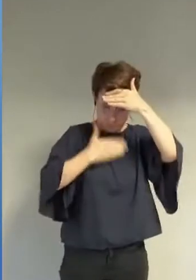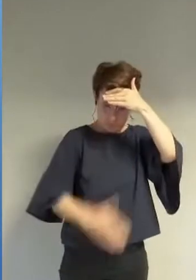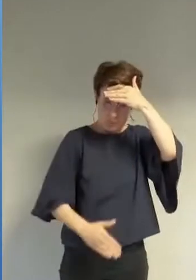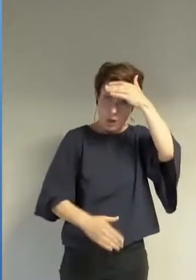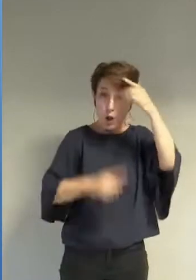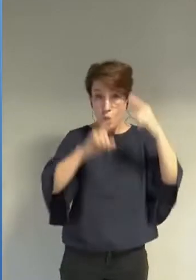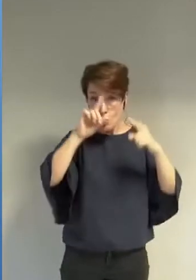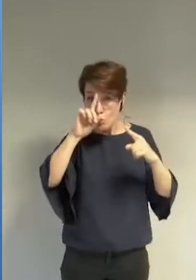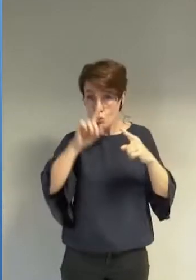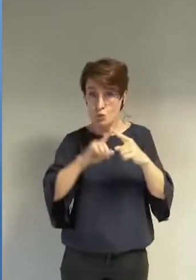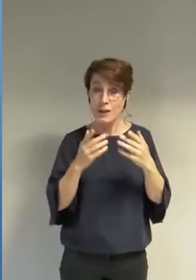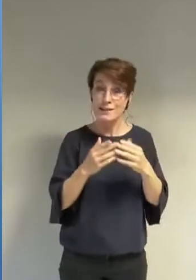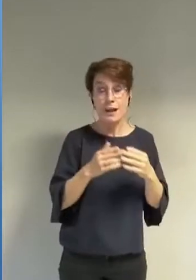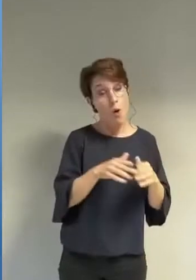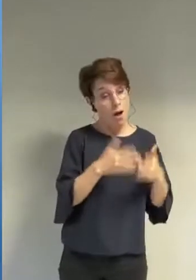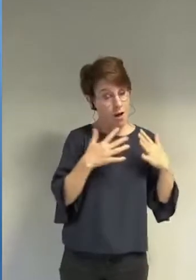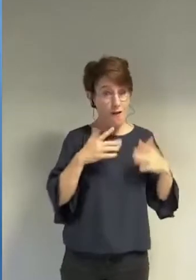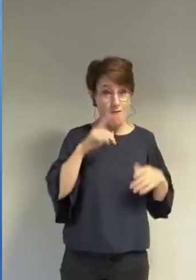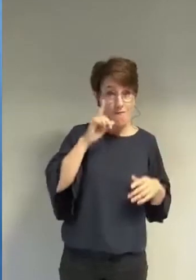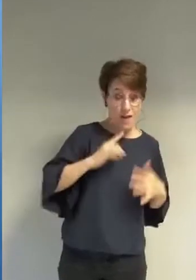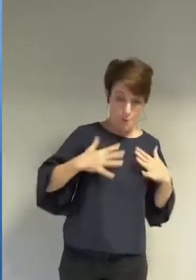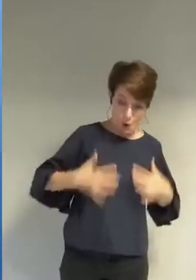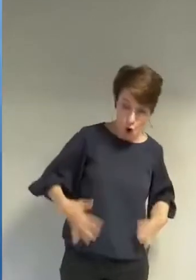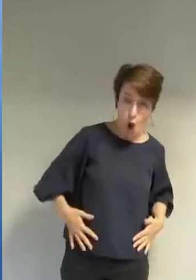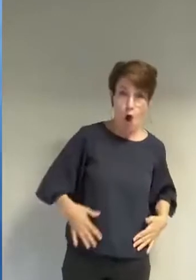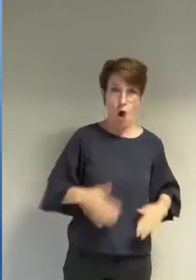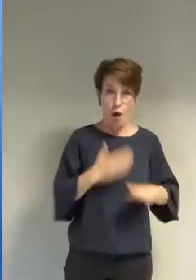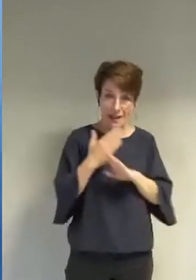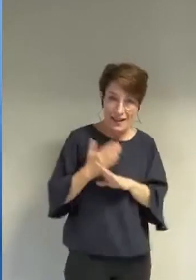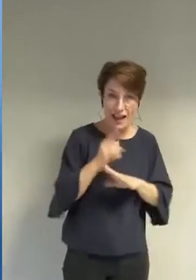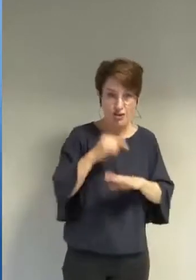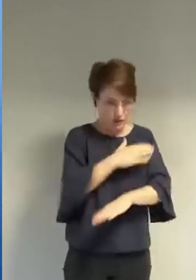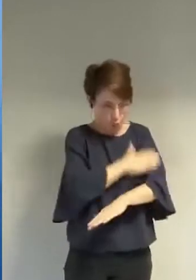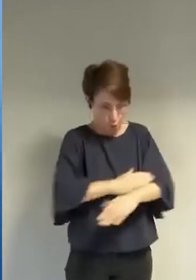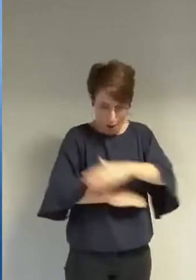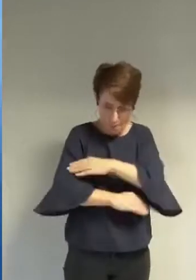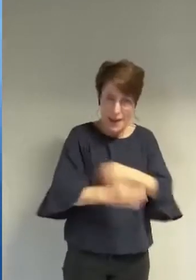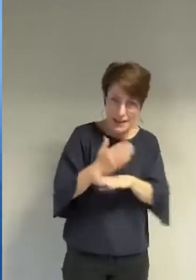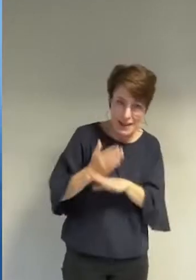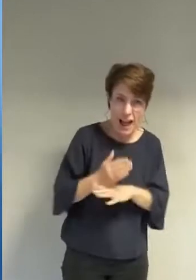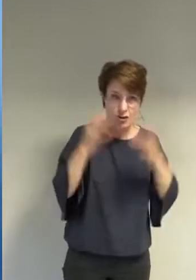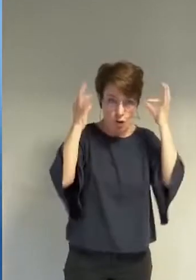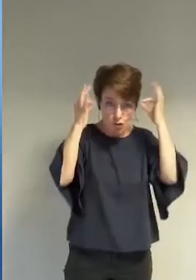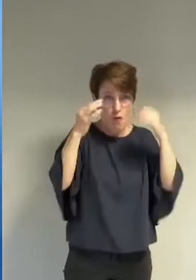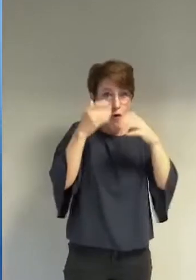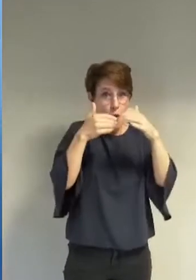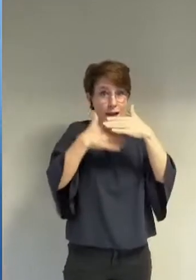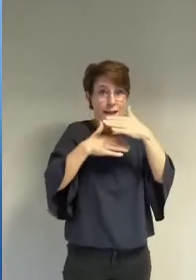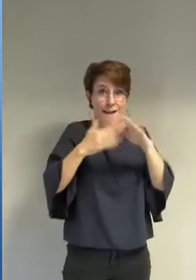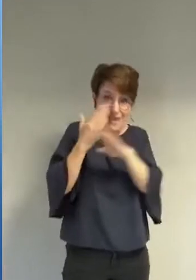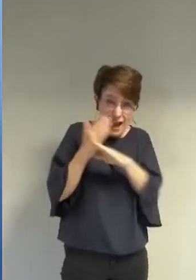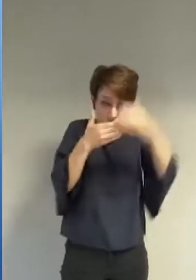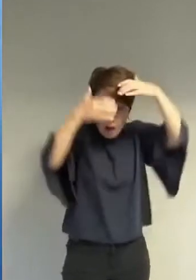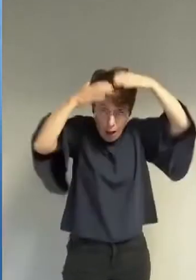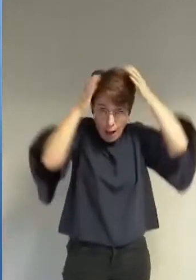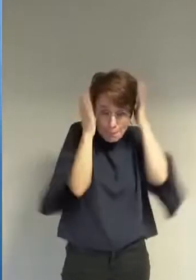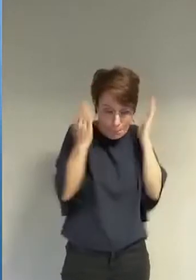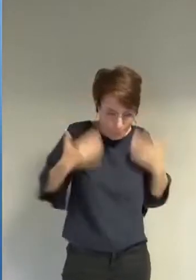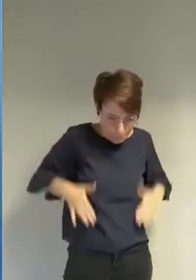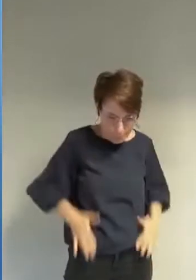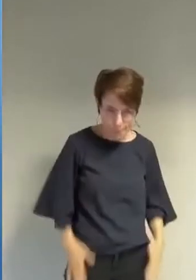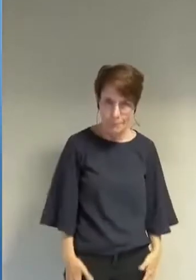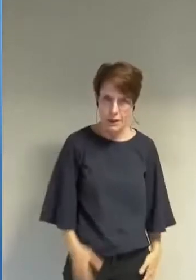cacher le corps des femmes leurs cheveux leurs jambes leurs bras vous êtes sur le point de cautionner le voilement